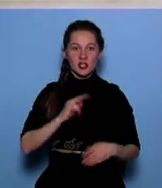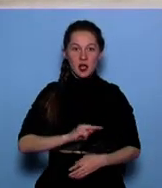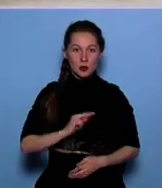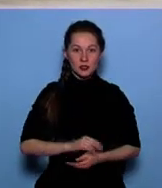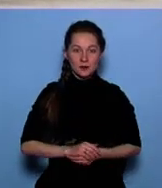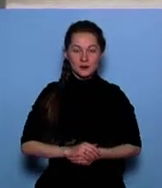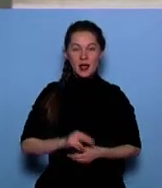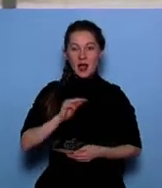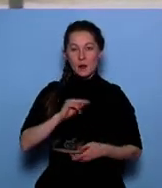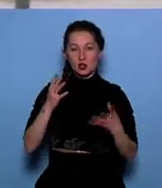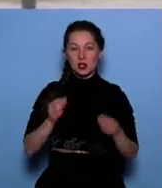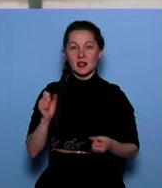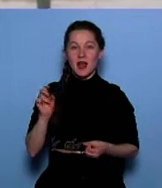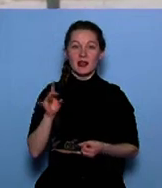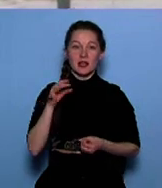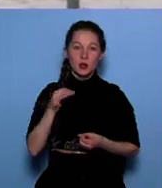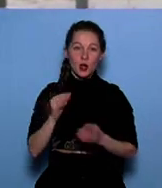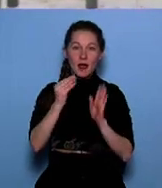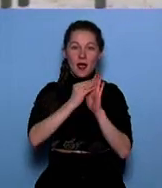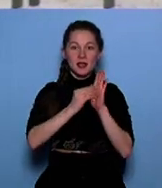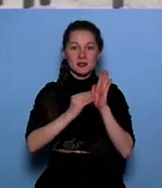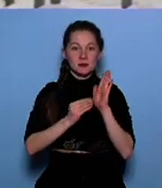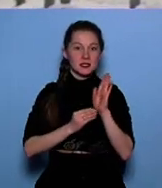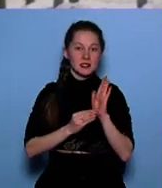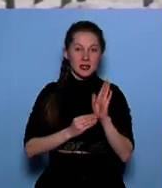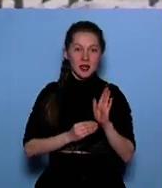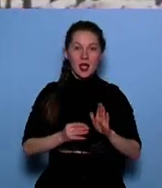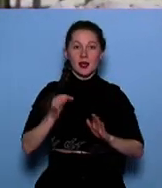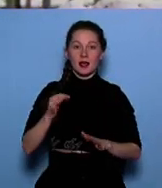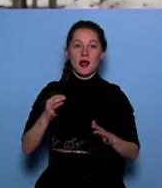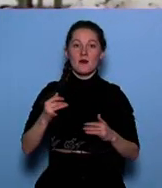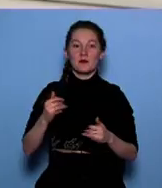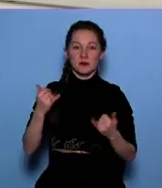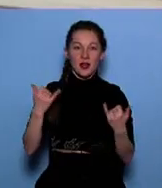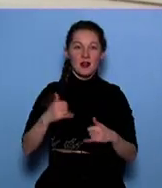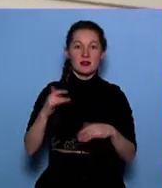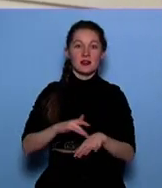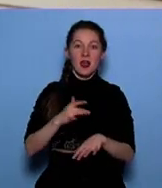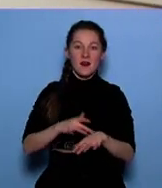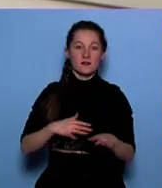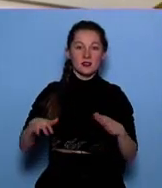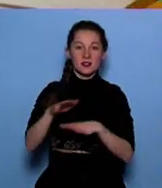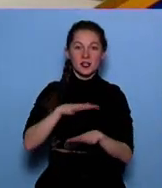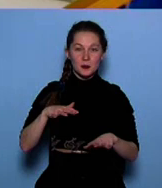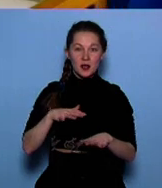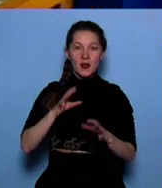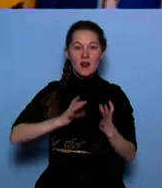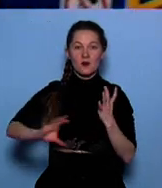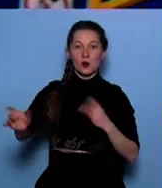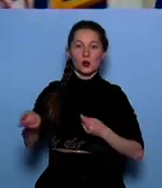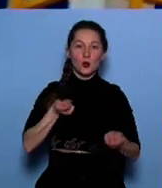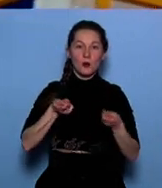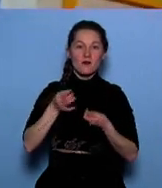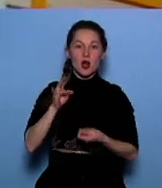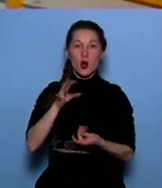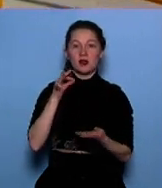Рабочий день Анатолия Харина расписан по минутам. На нефтеприкачивающей станции «Орле» Дюдмуртского районного нефтепроводного управления он